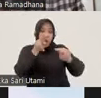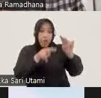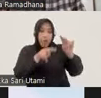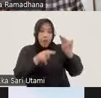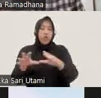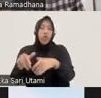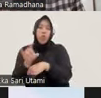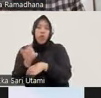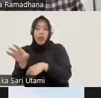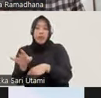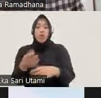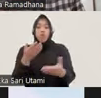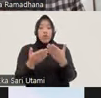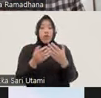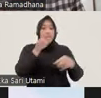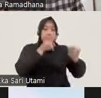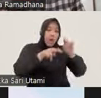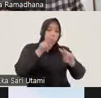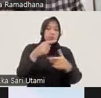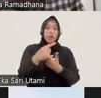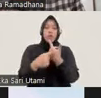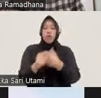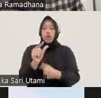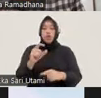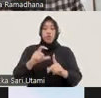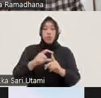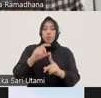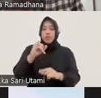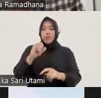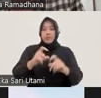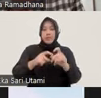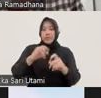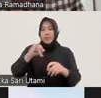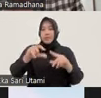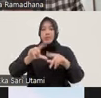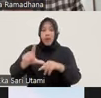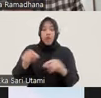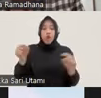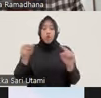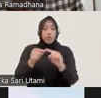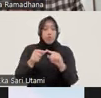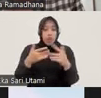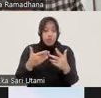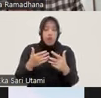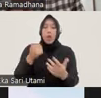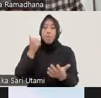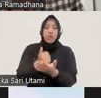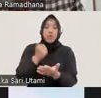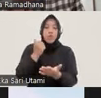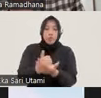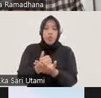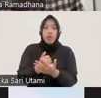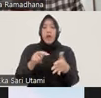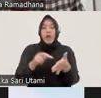aspek judisial, untuk benar-benar memastikan bahwa penghentian dengan